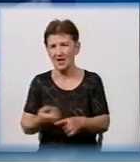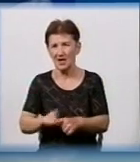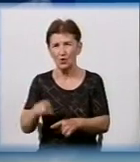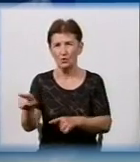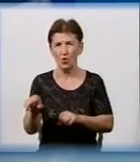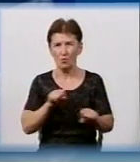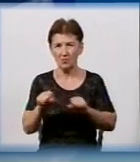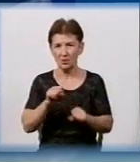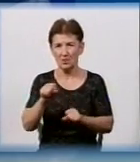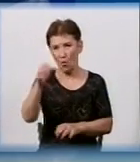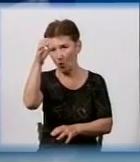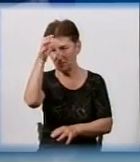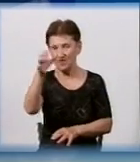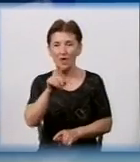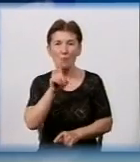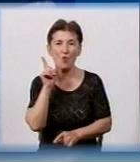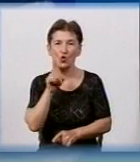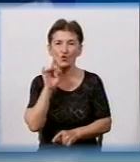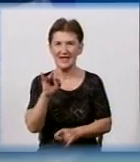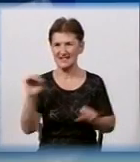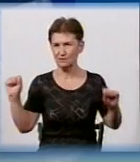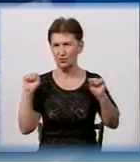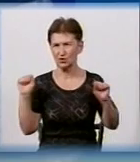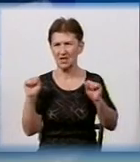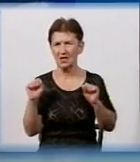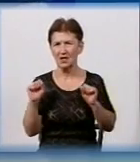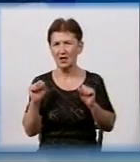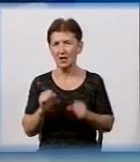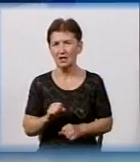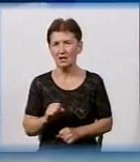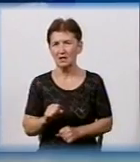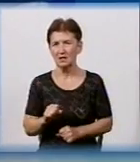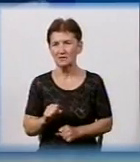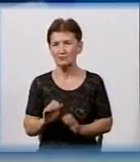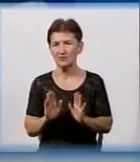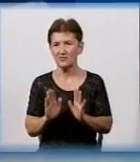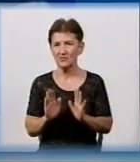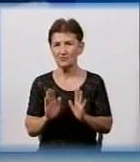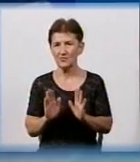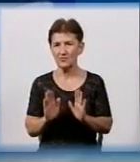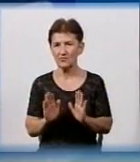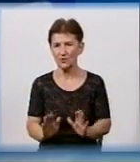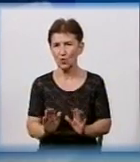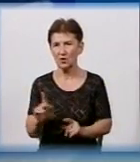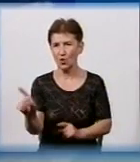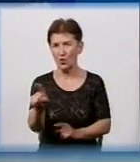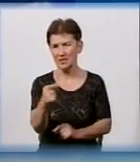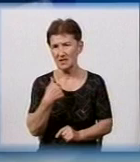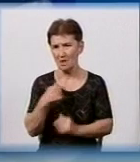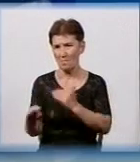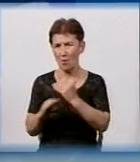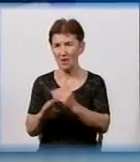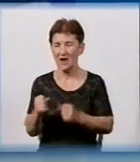освіти молоді і спорту при адміністрації. Ну, тільки вони нам допомогли. А всі